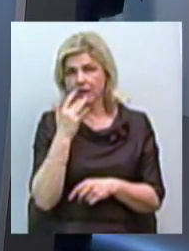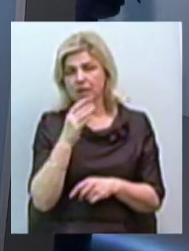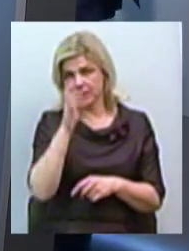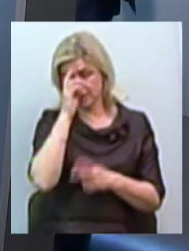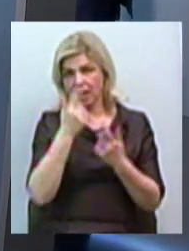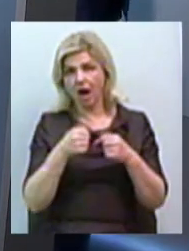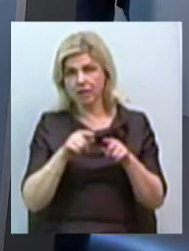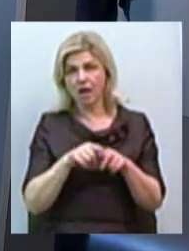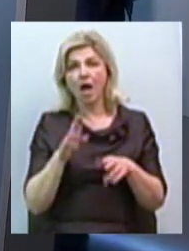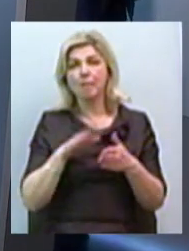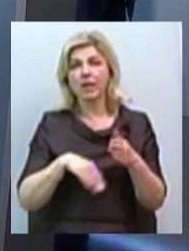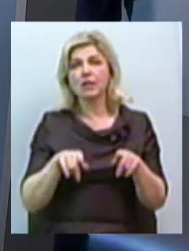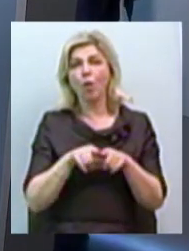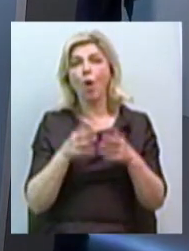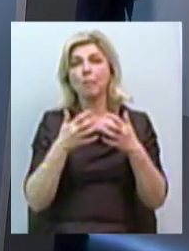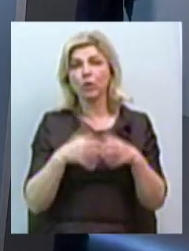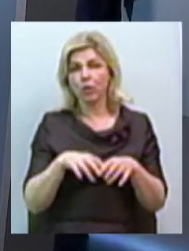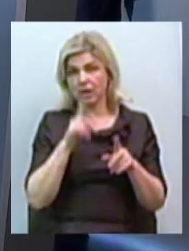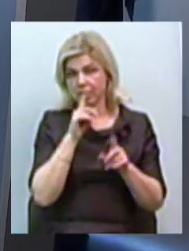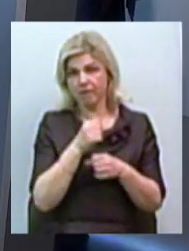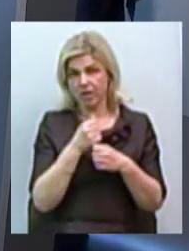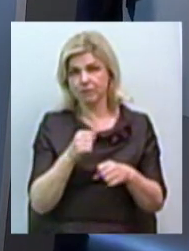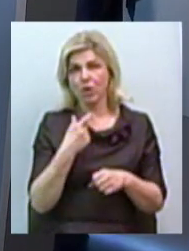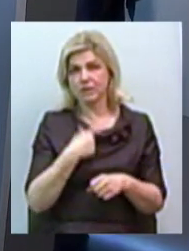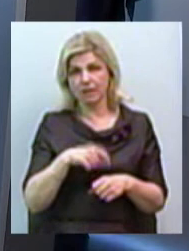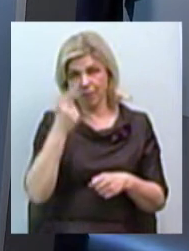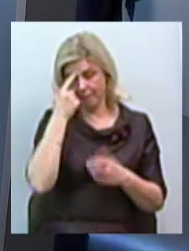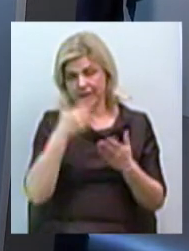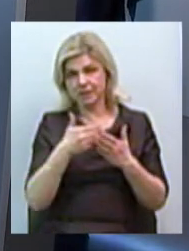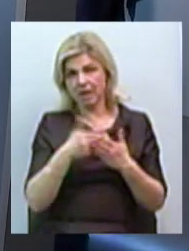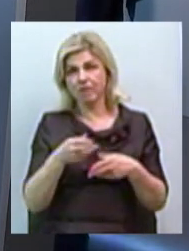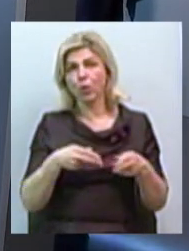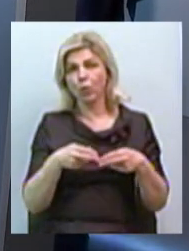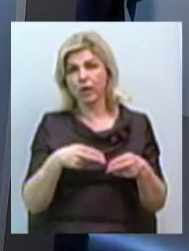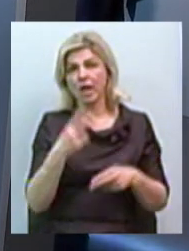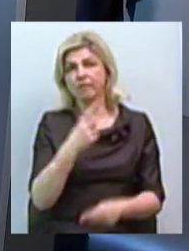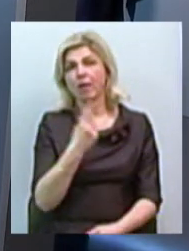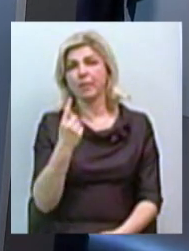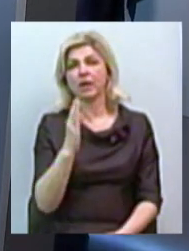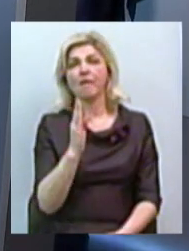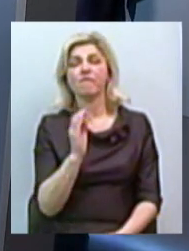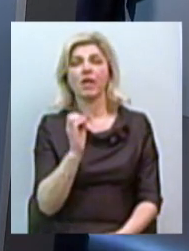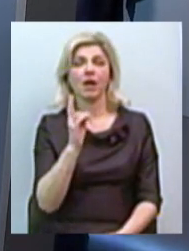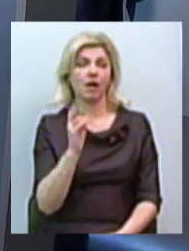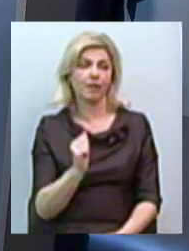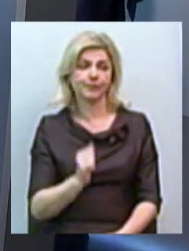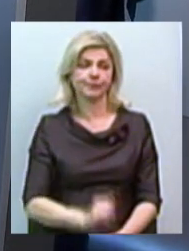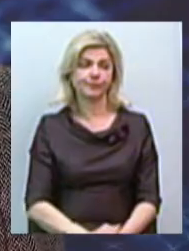Без такого оборудования невозможно себе представити хирургию 21 века. Ее преимущество в том, что